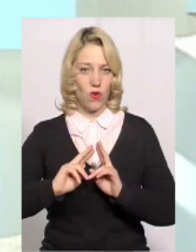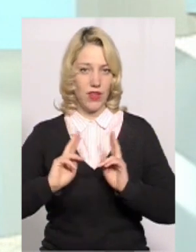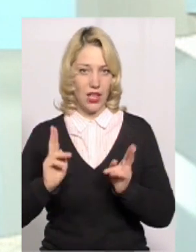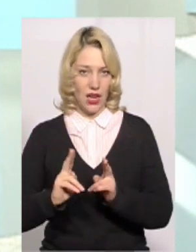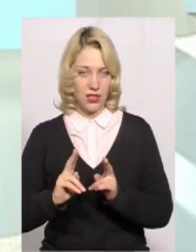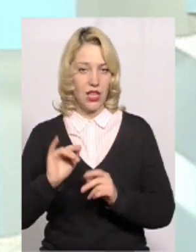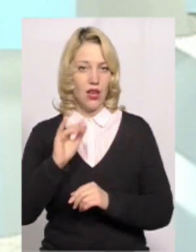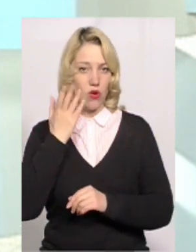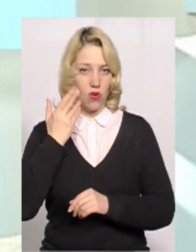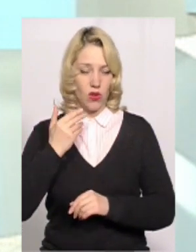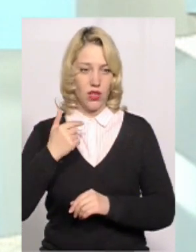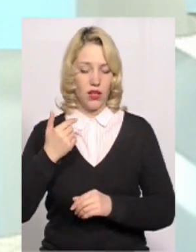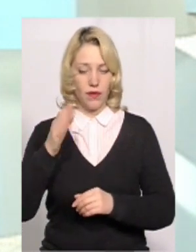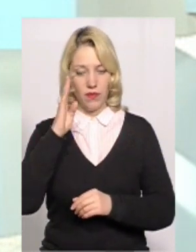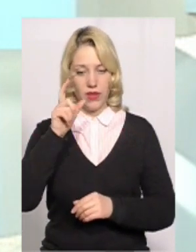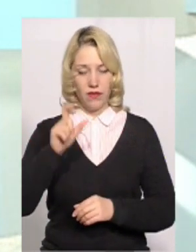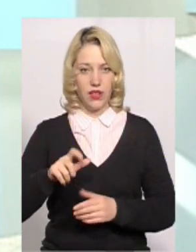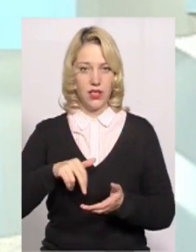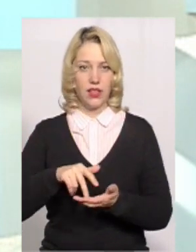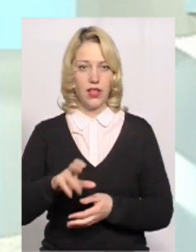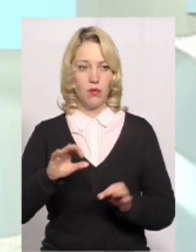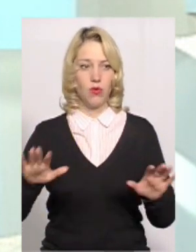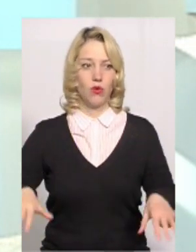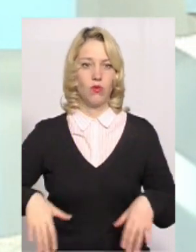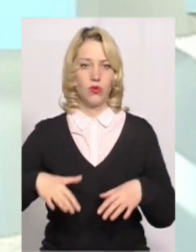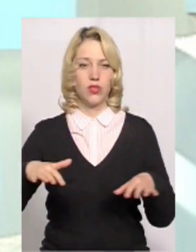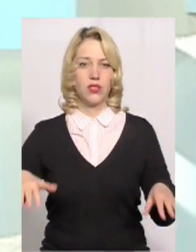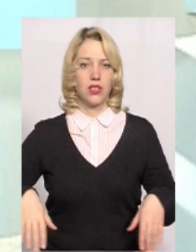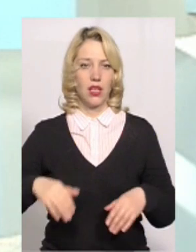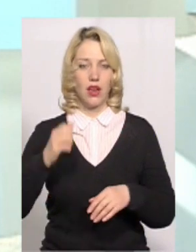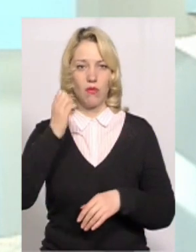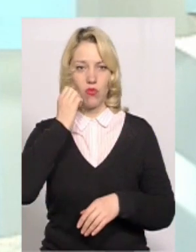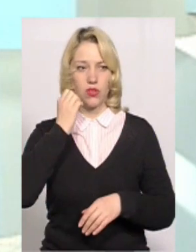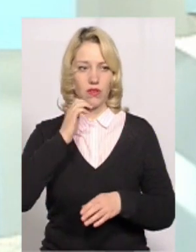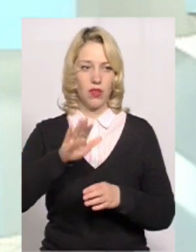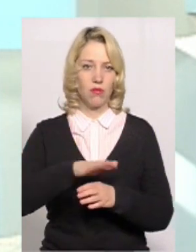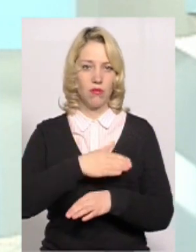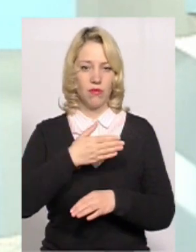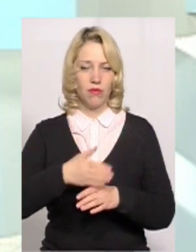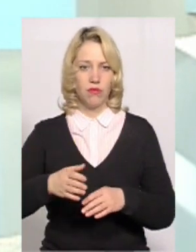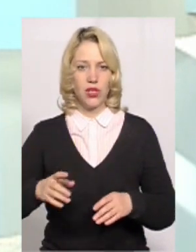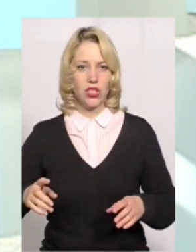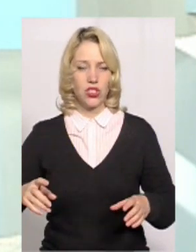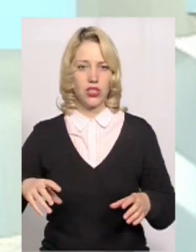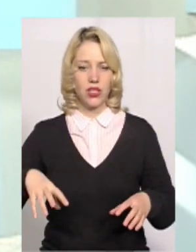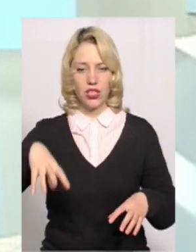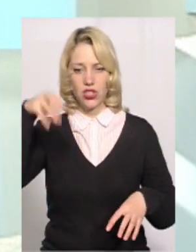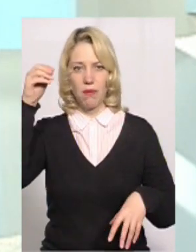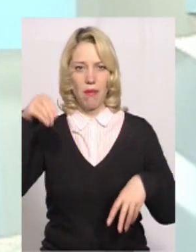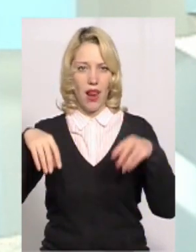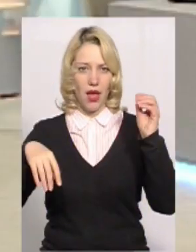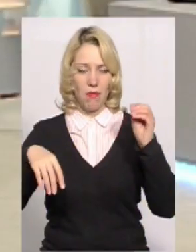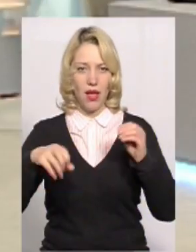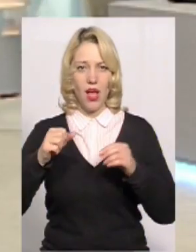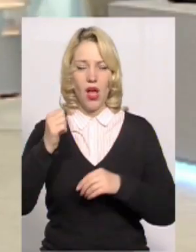От, коли він йде по абсолютно спустілій Москві, значить, між тими візантійськими шпилями. От,